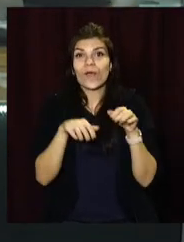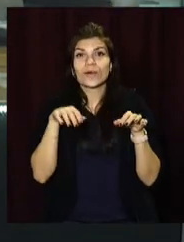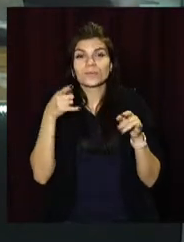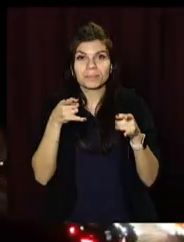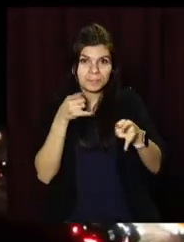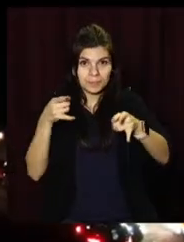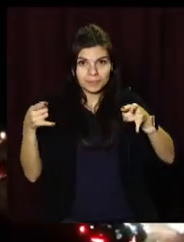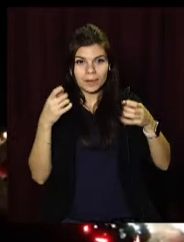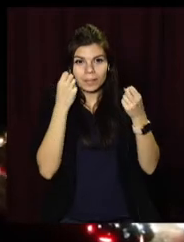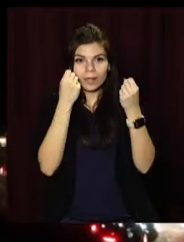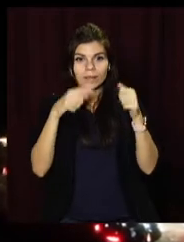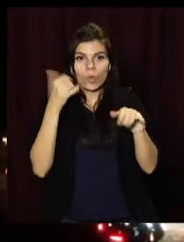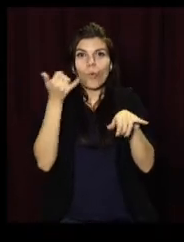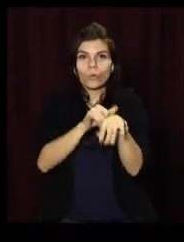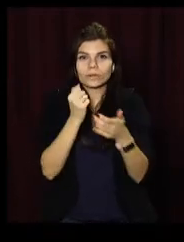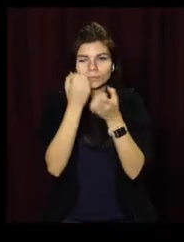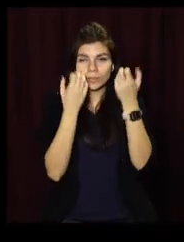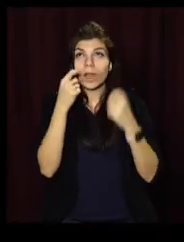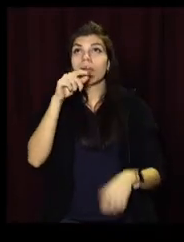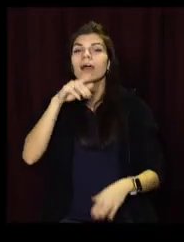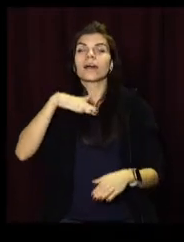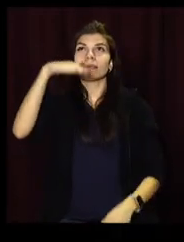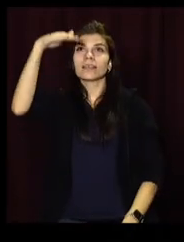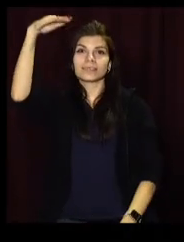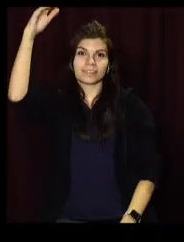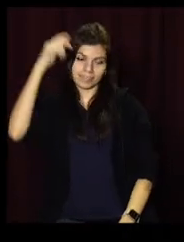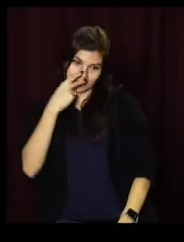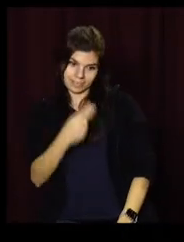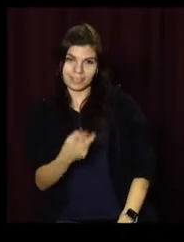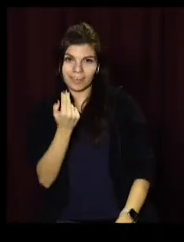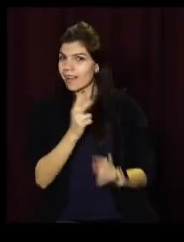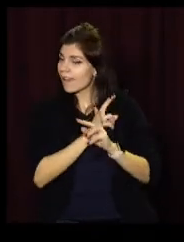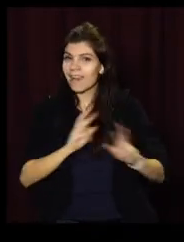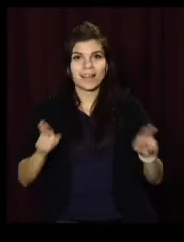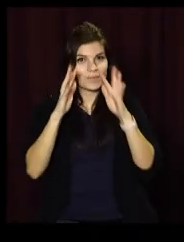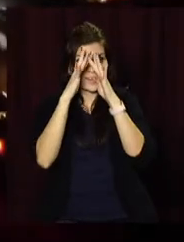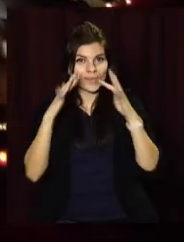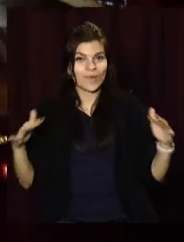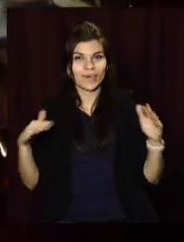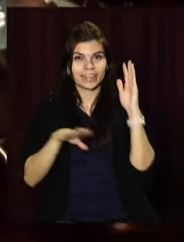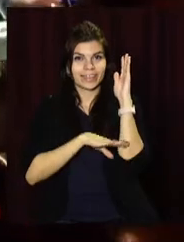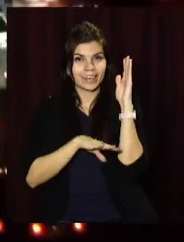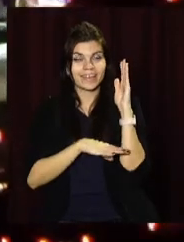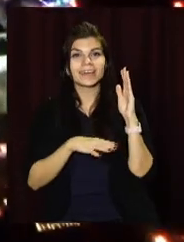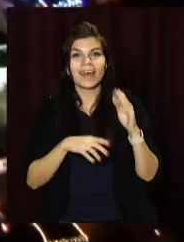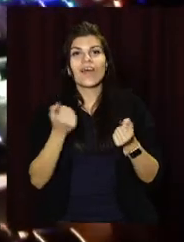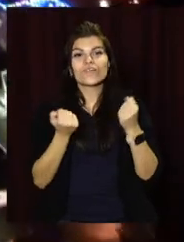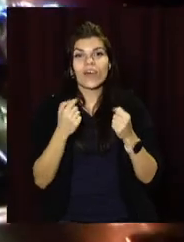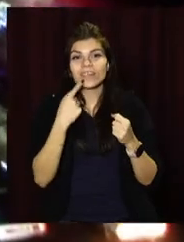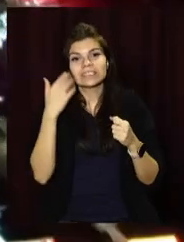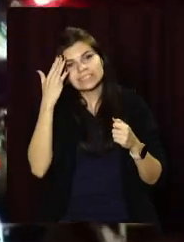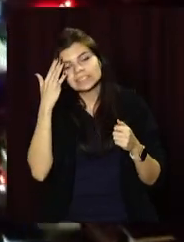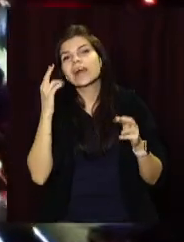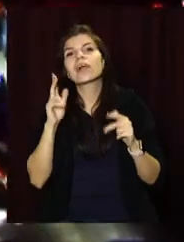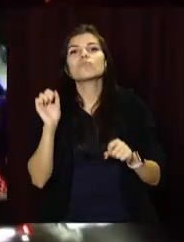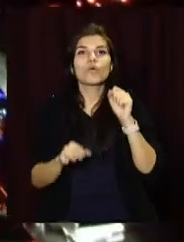була прикрашена ілюмінацією. Тож, з висоти пташиного польоту фігура дійсно виглядала, як яскраве новорічне дерево. Водії кажуть, хотіли зібрати